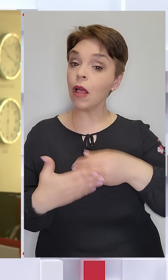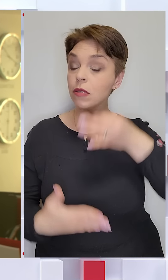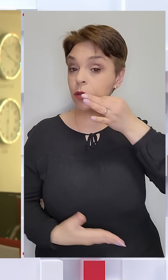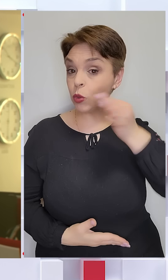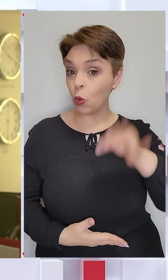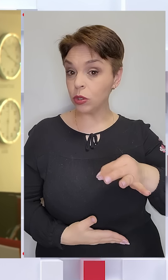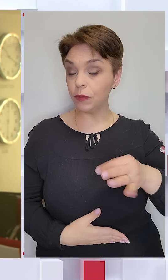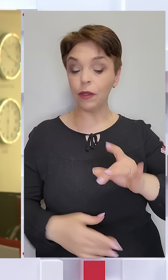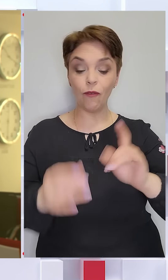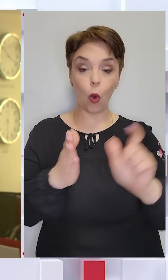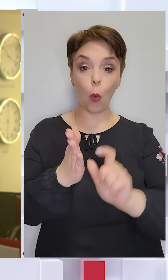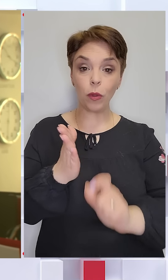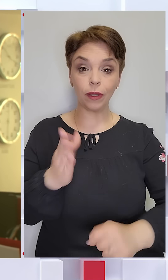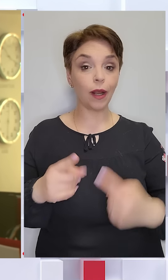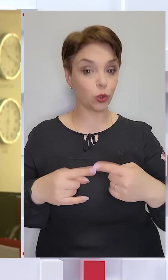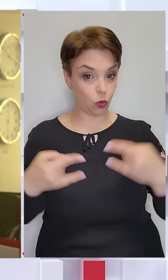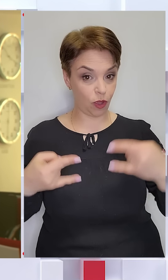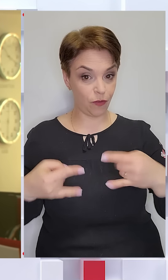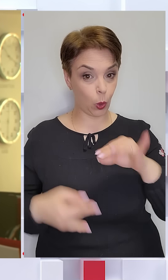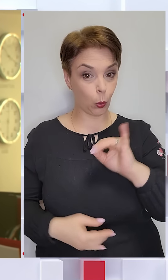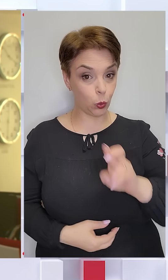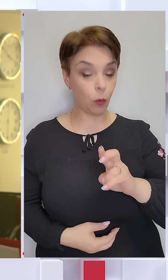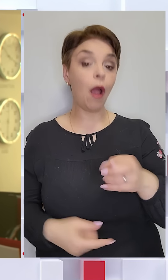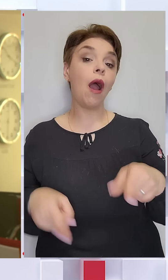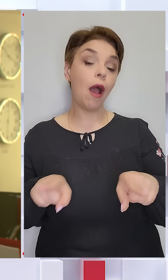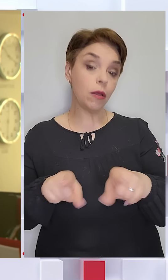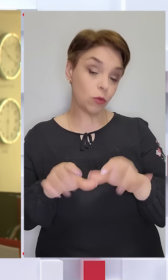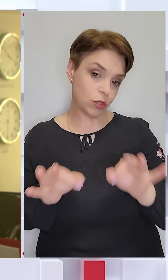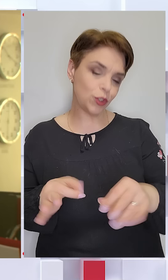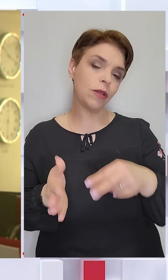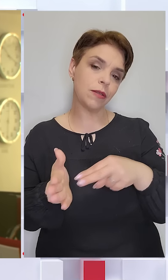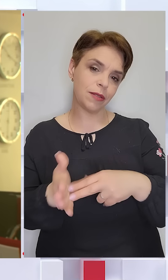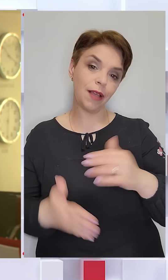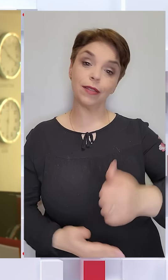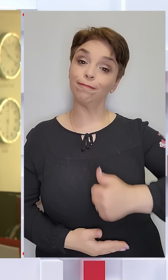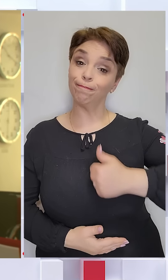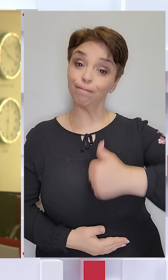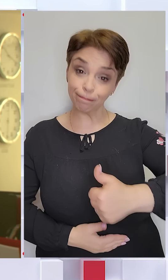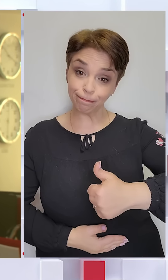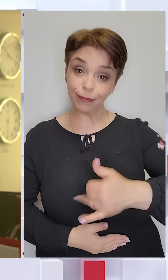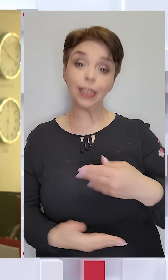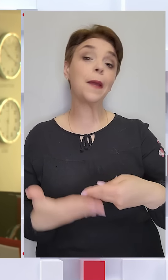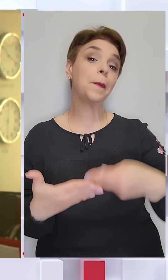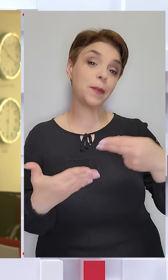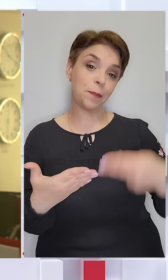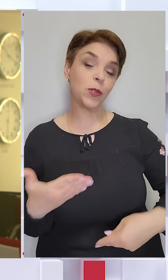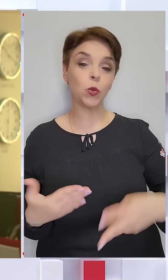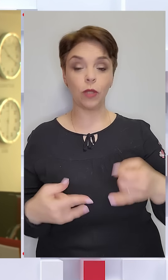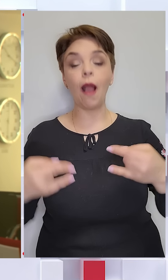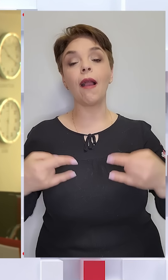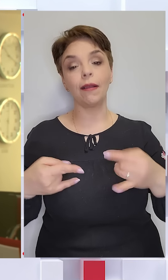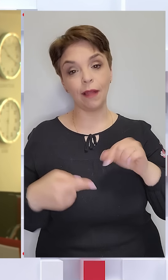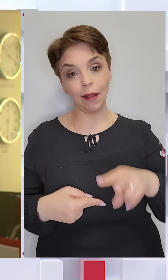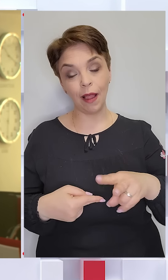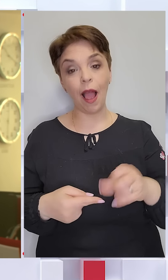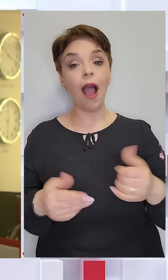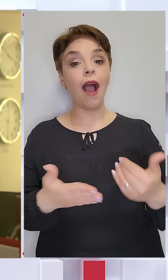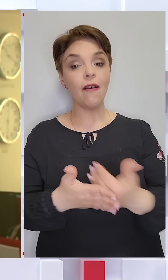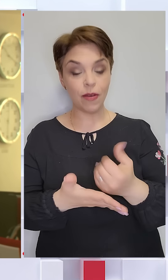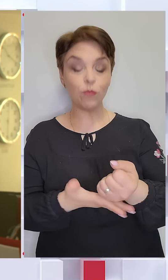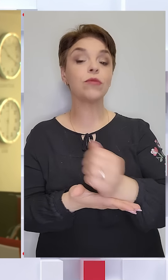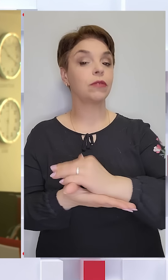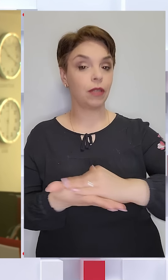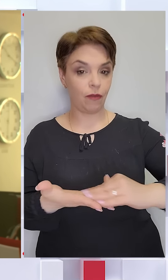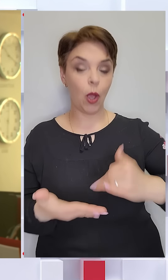досвід у коментарях до цього ефіру на Ютубі. Ну і, звичайно, ставте велико пальце вгору та підписуйтесь на канал. А випуск ТСН